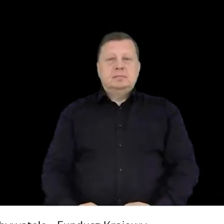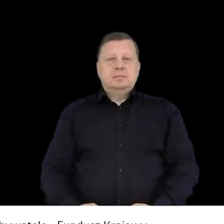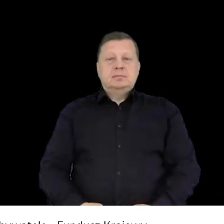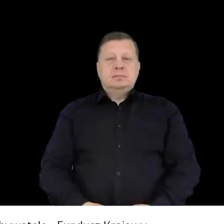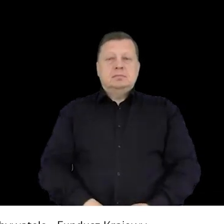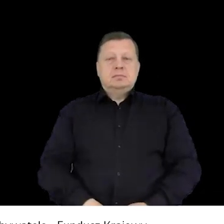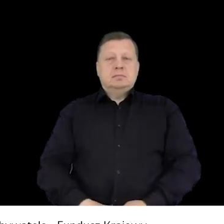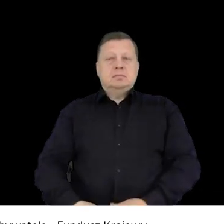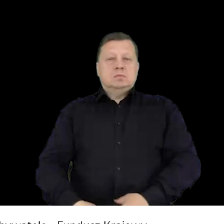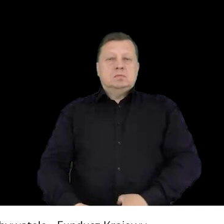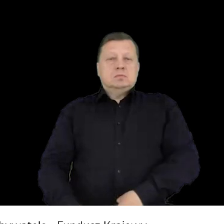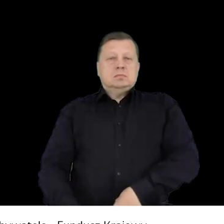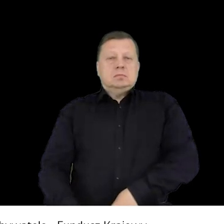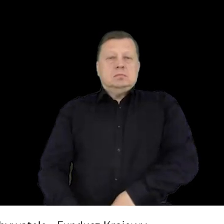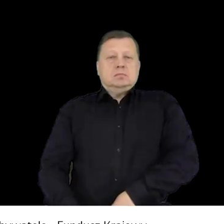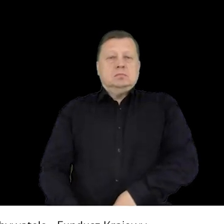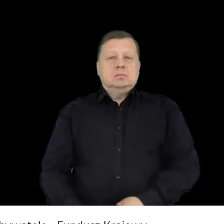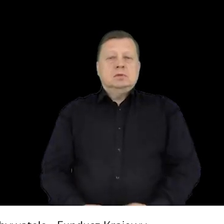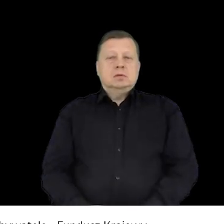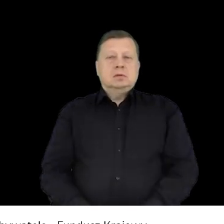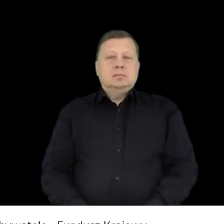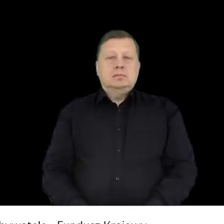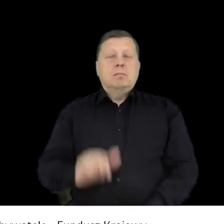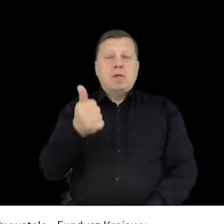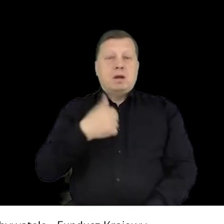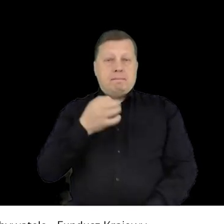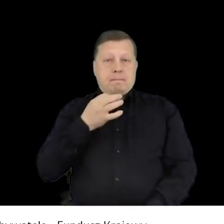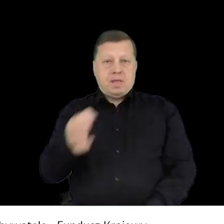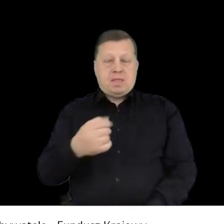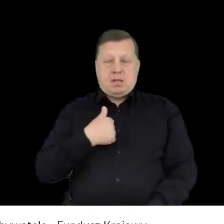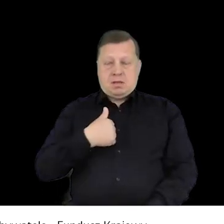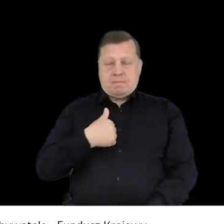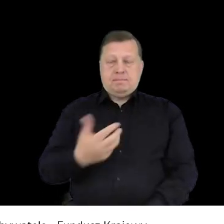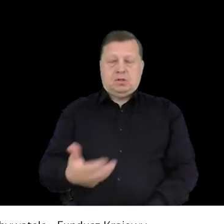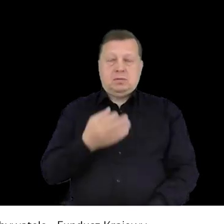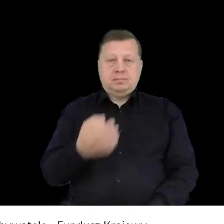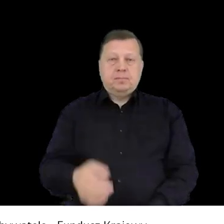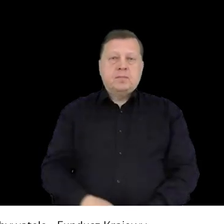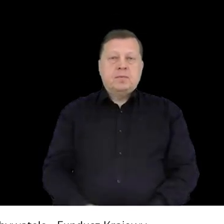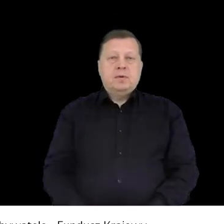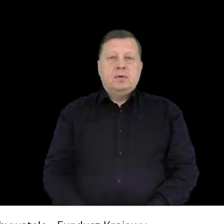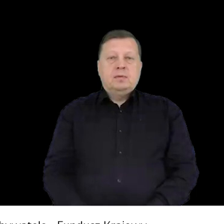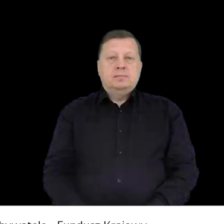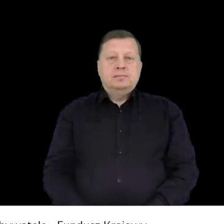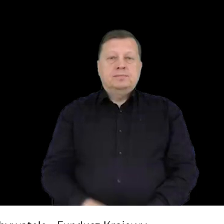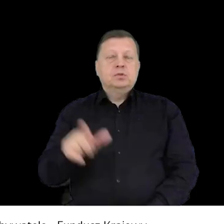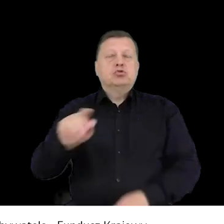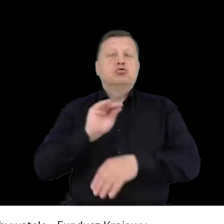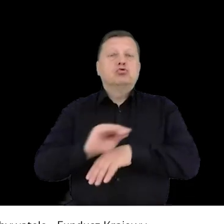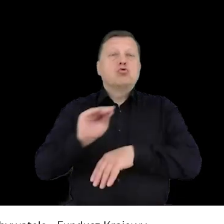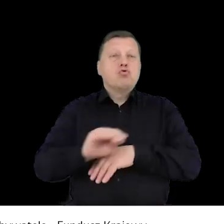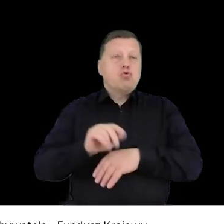zaraz, zaraz, to znaczy moje pytanie będzie takie pierwsze pytanie ode mnie, jeśli chodzi o szkolenia, które